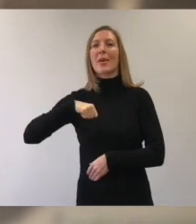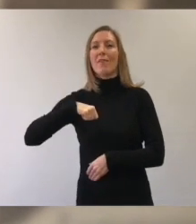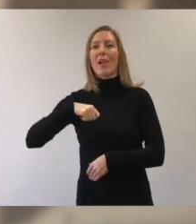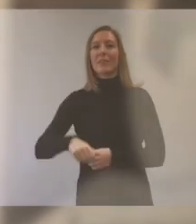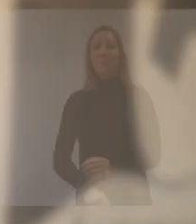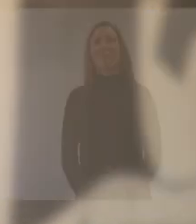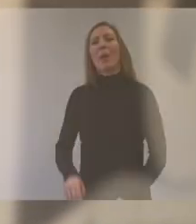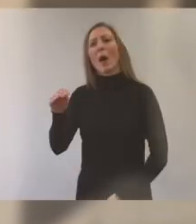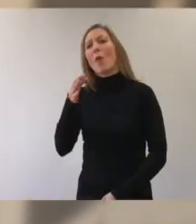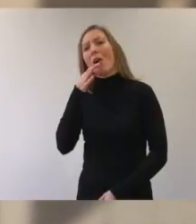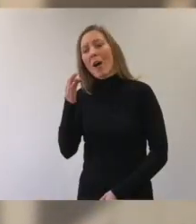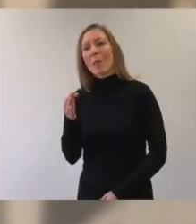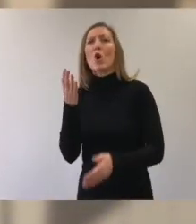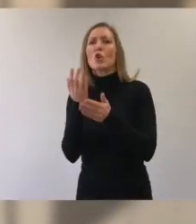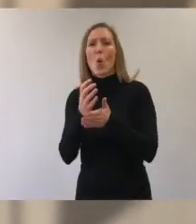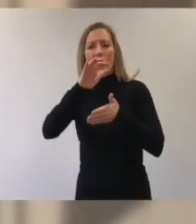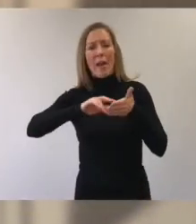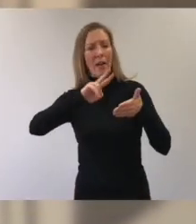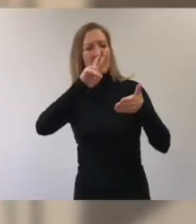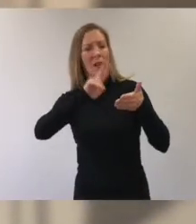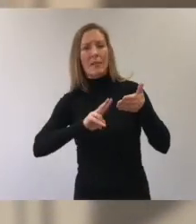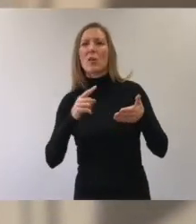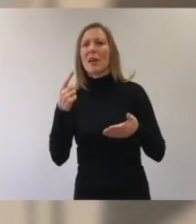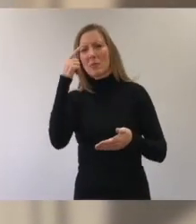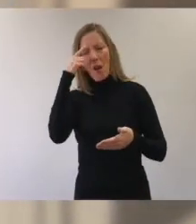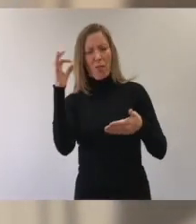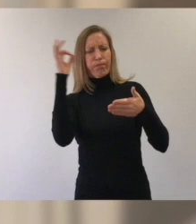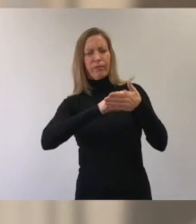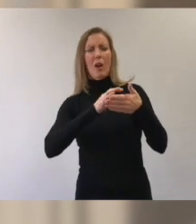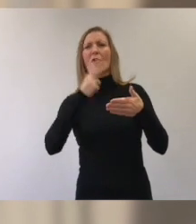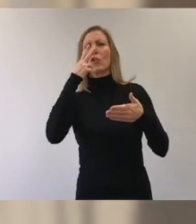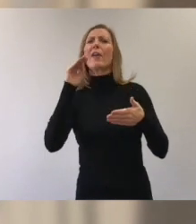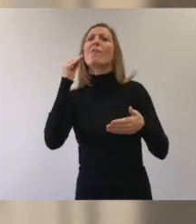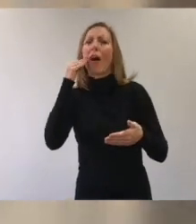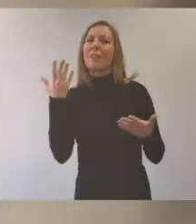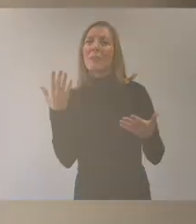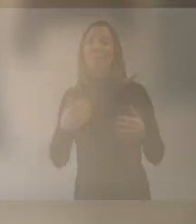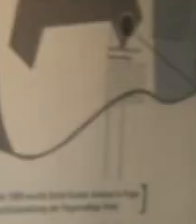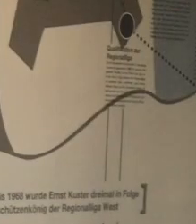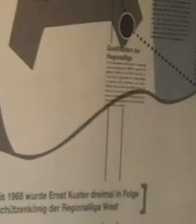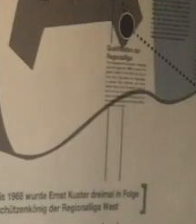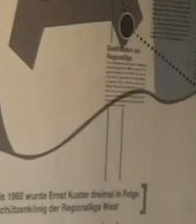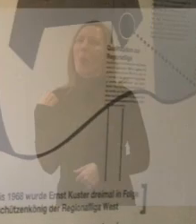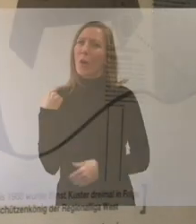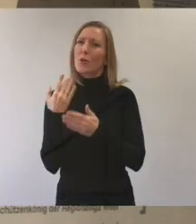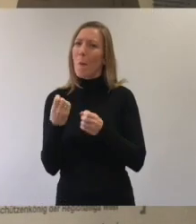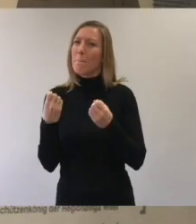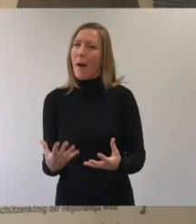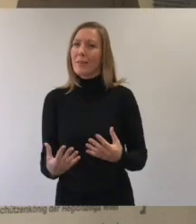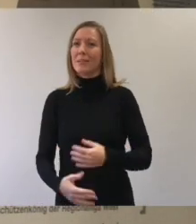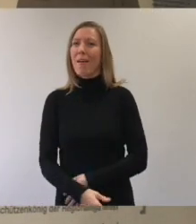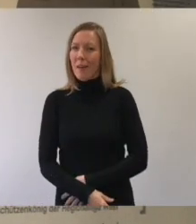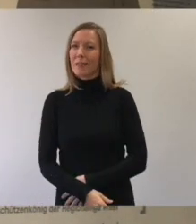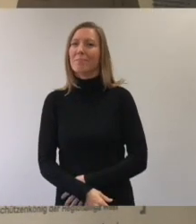wann hast du zuletzt einen Text gelesen und dachtest, nee, das verstehe ich nicht? Ja, das ist mir tatsächlich